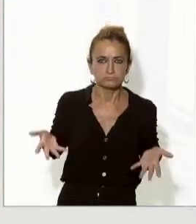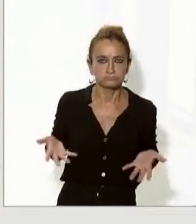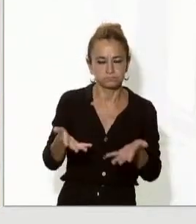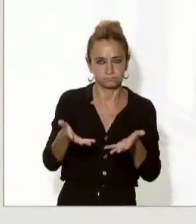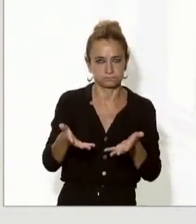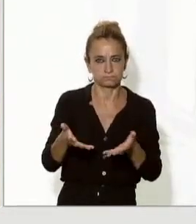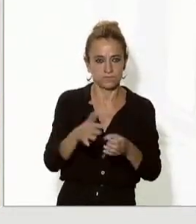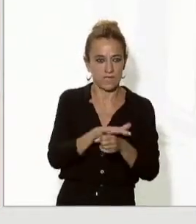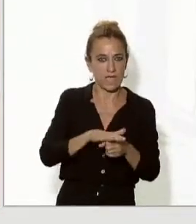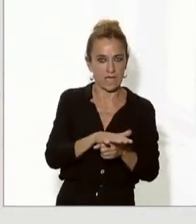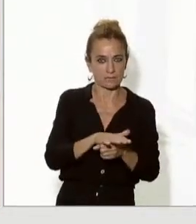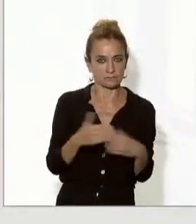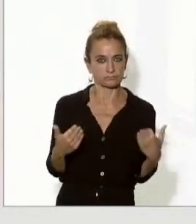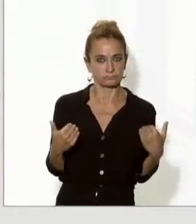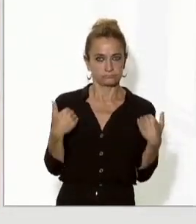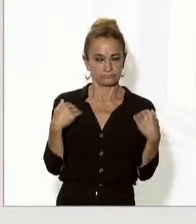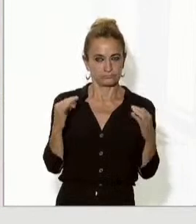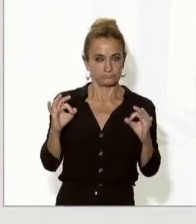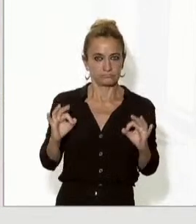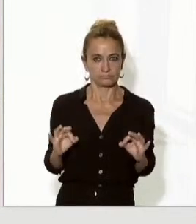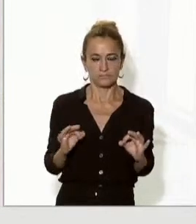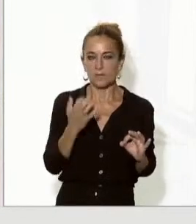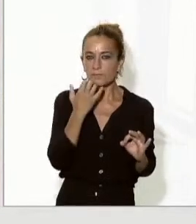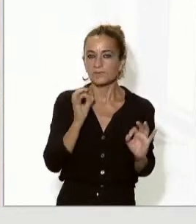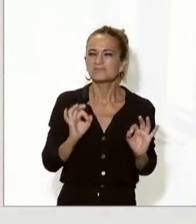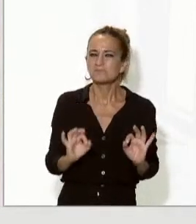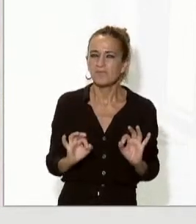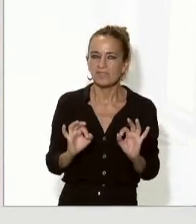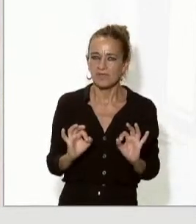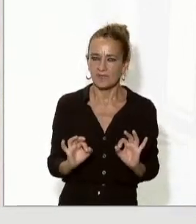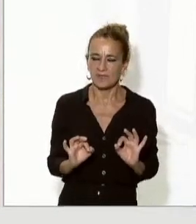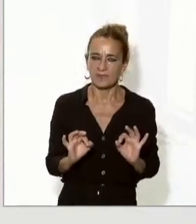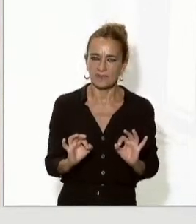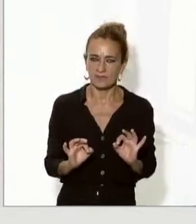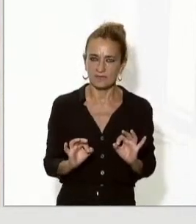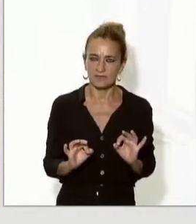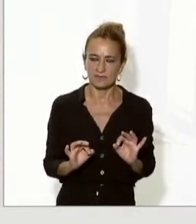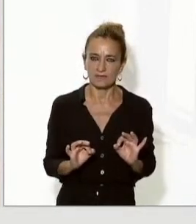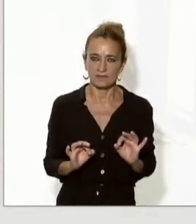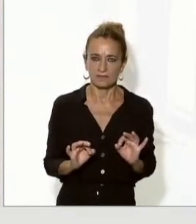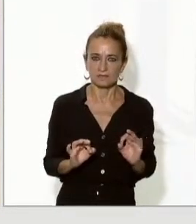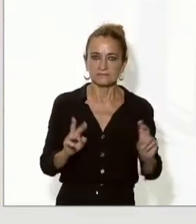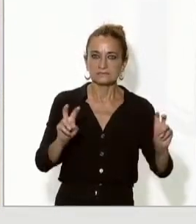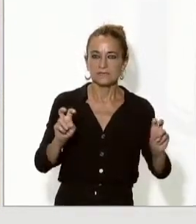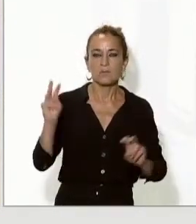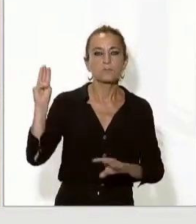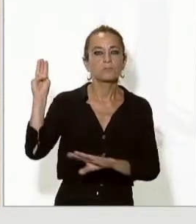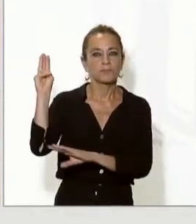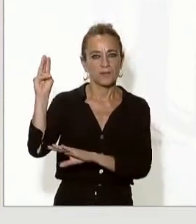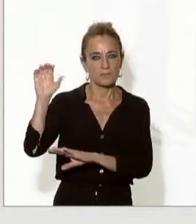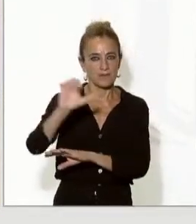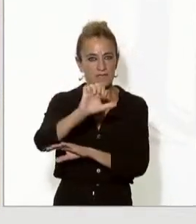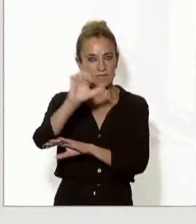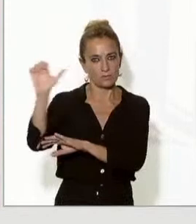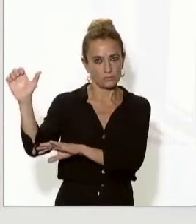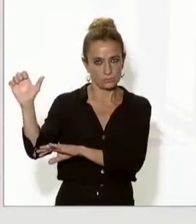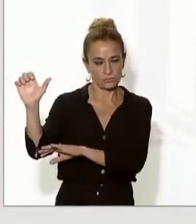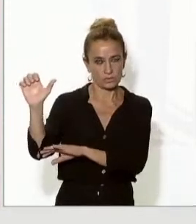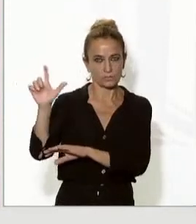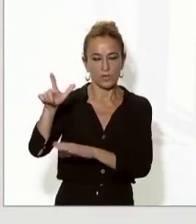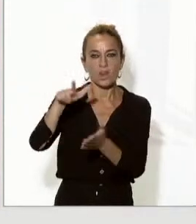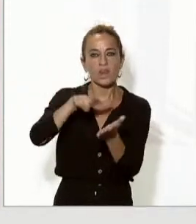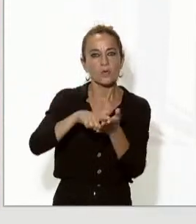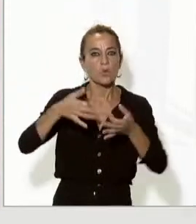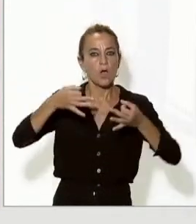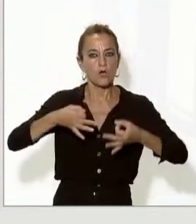'àmbit que ens pertoca, especialment les que fan referència al Parlament Europeu i a l'estatus d'oficialitat del